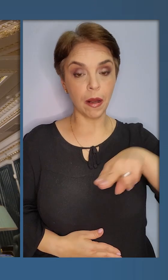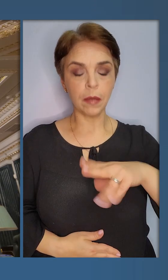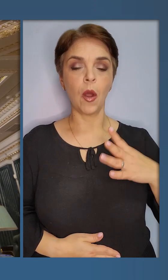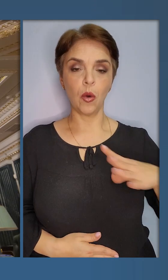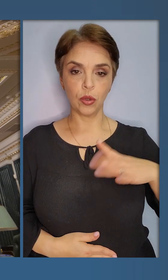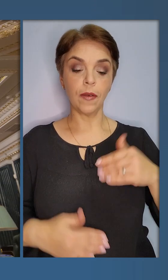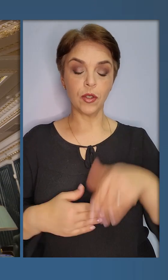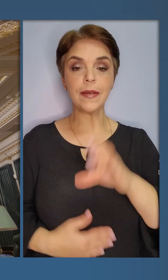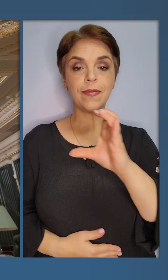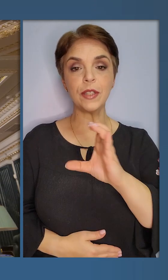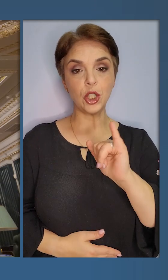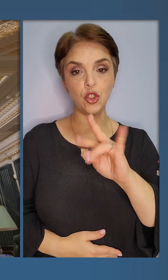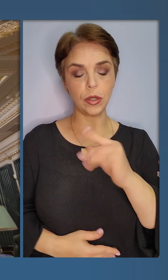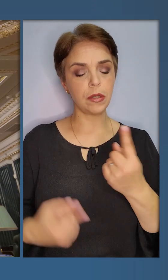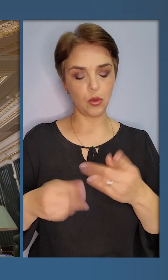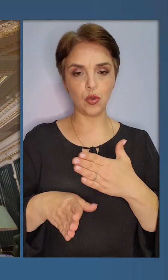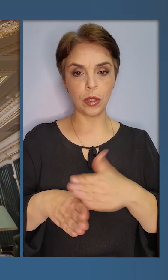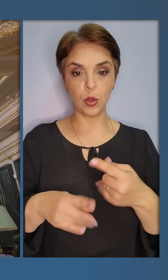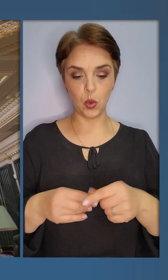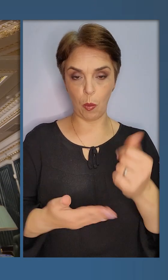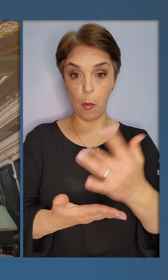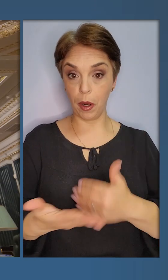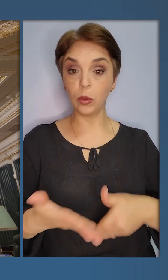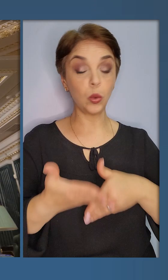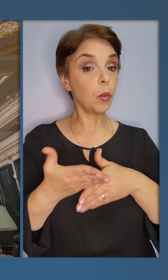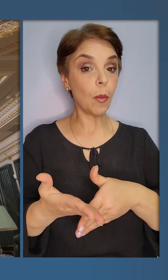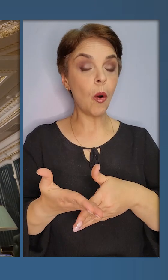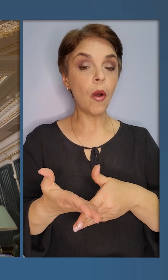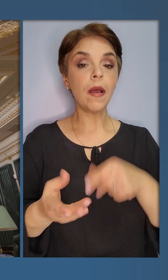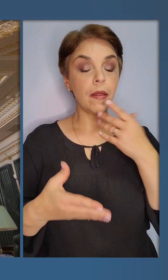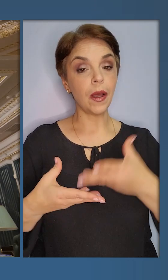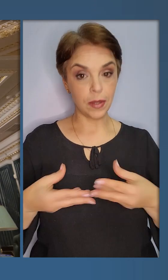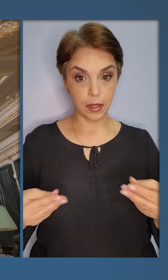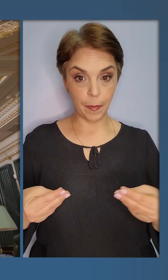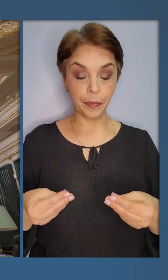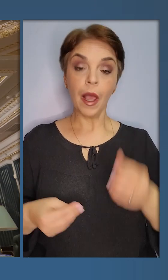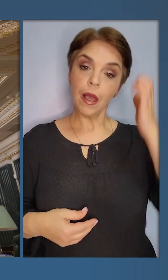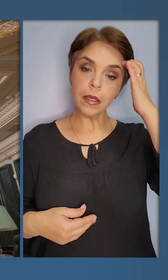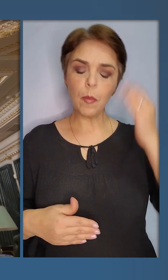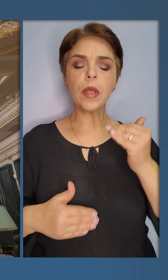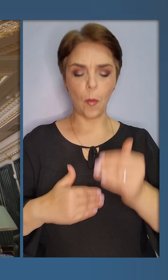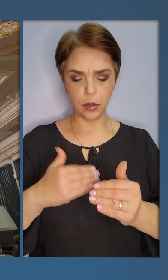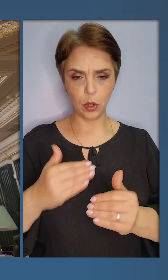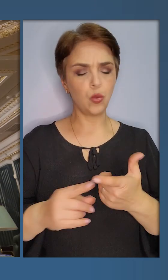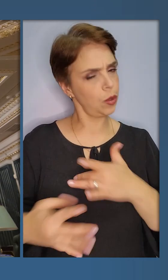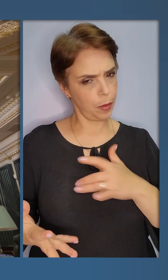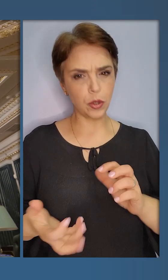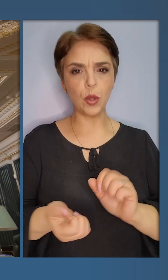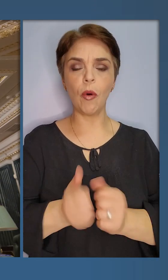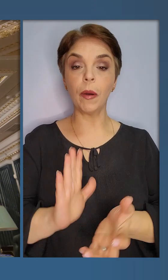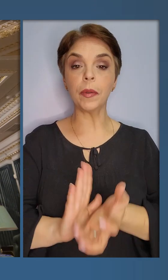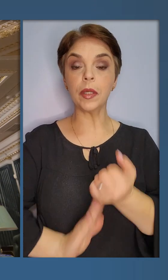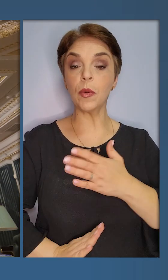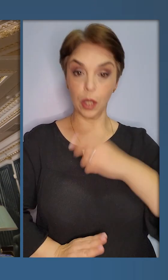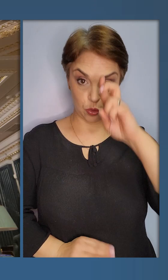Ми очікуємо вже у січні значну частину цього пакету допомоги невесні. Японія послідовно та дуже принципово